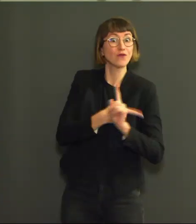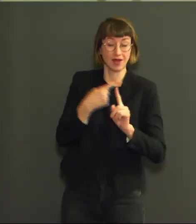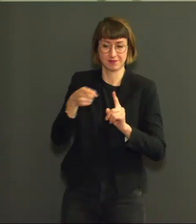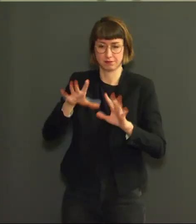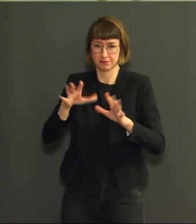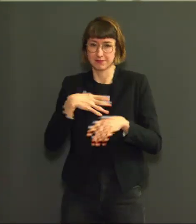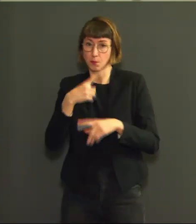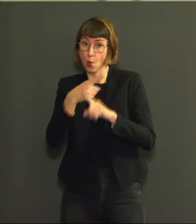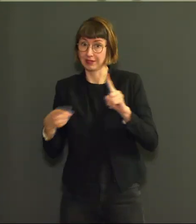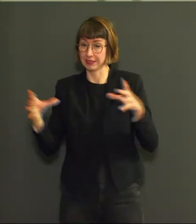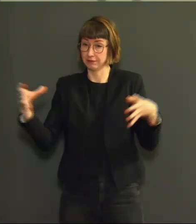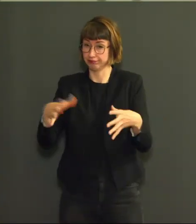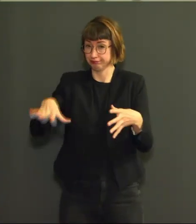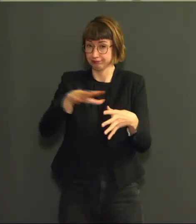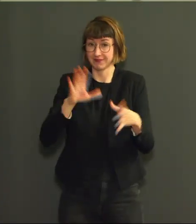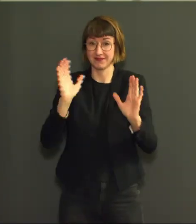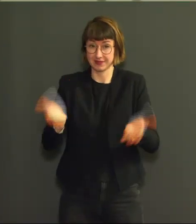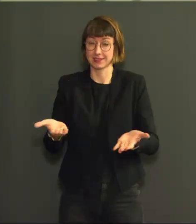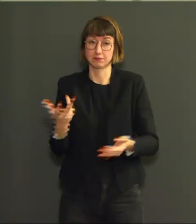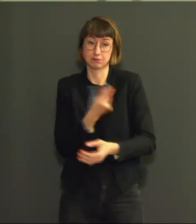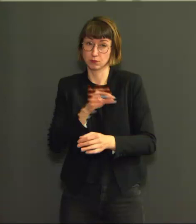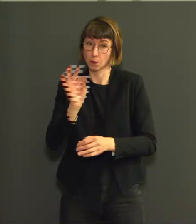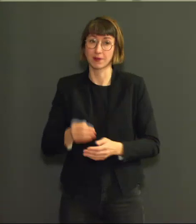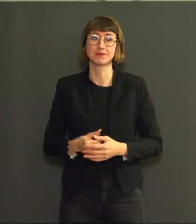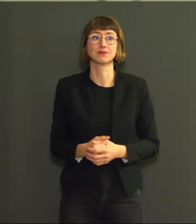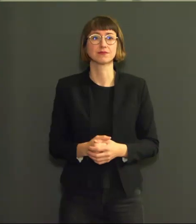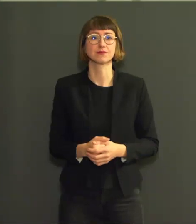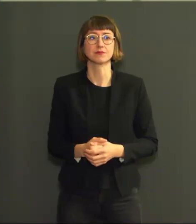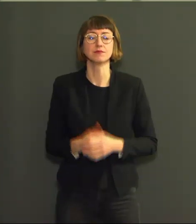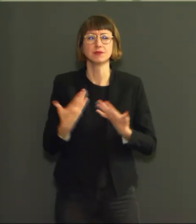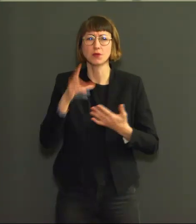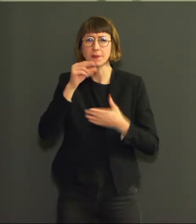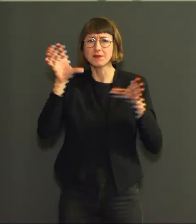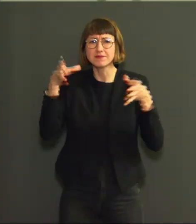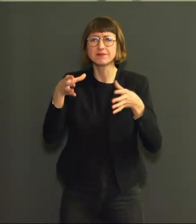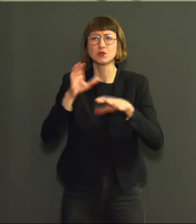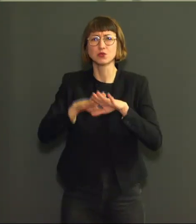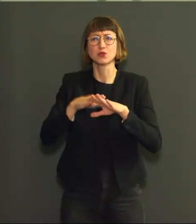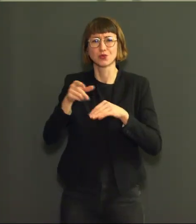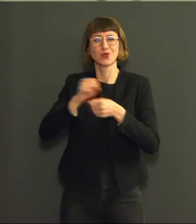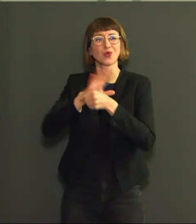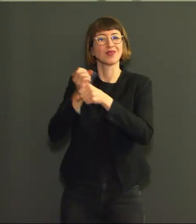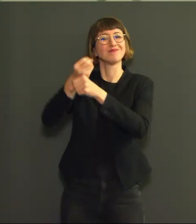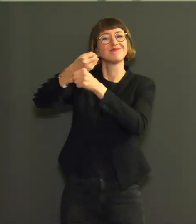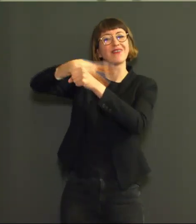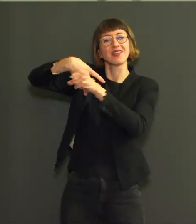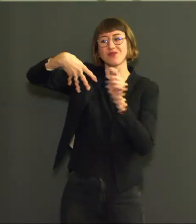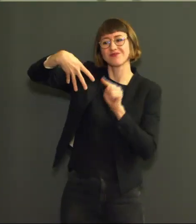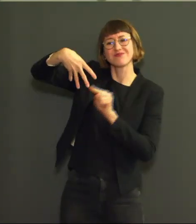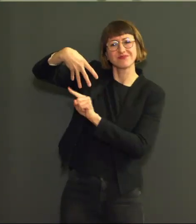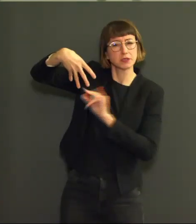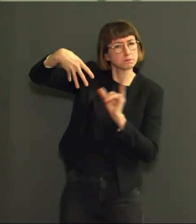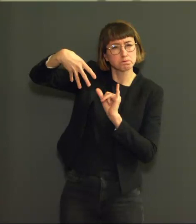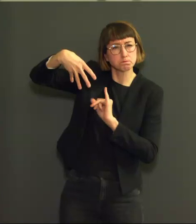que ça veut dire actuellement dans le tableau épidémiologique belge ? Nous sommes avec une assez grande stabilité puisque